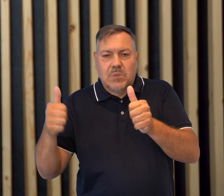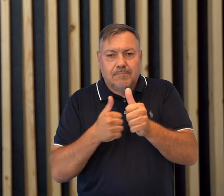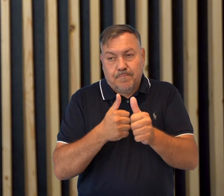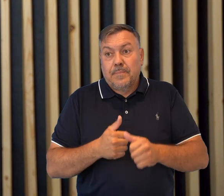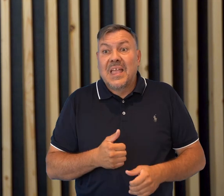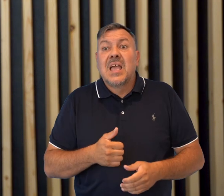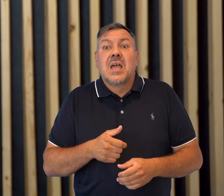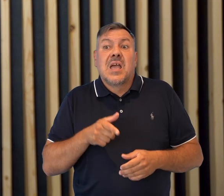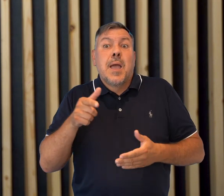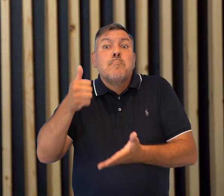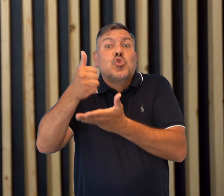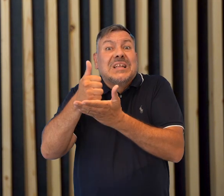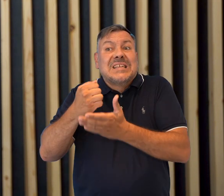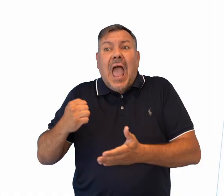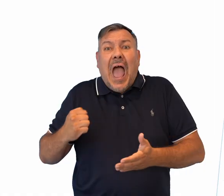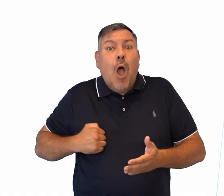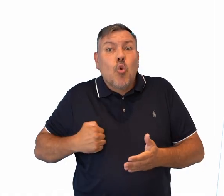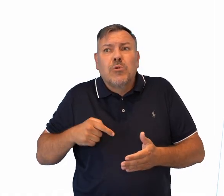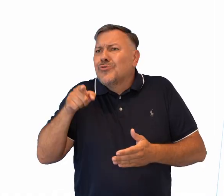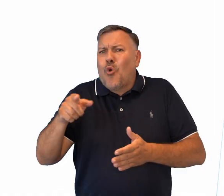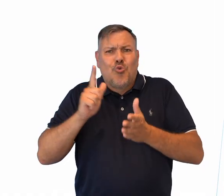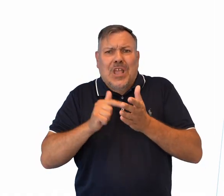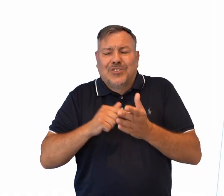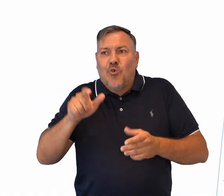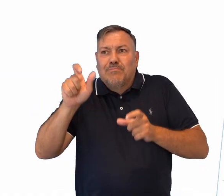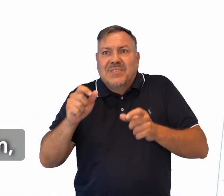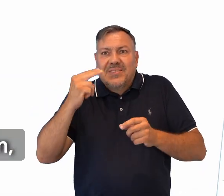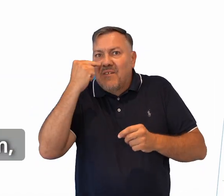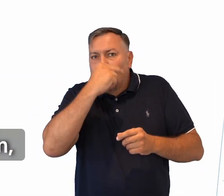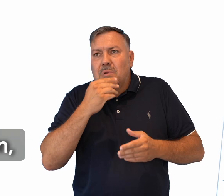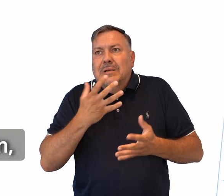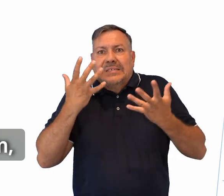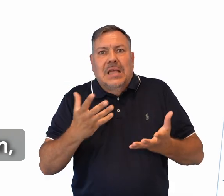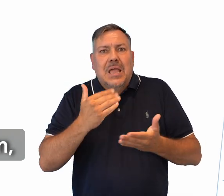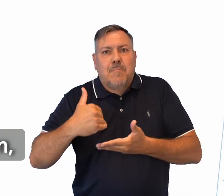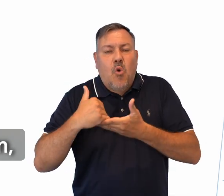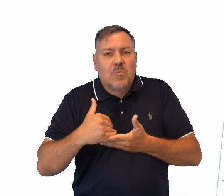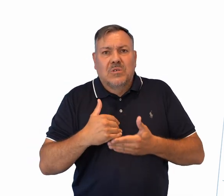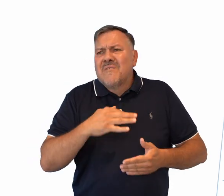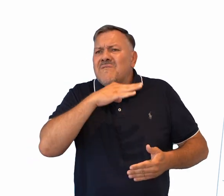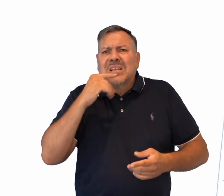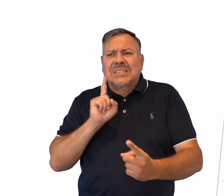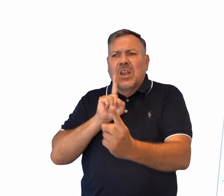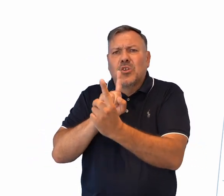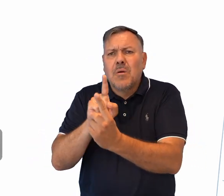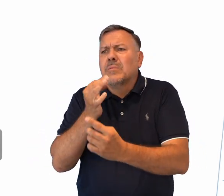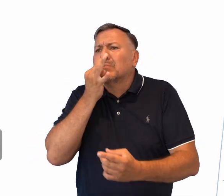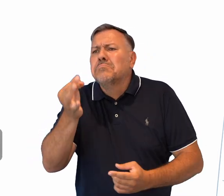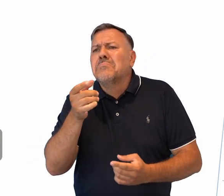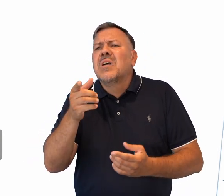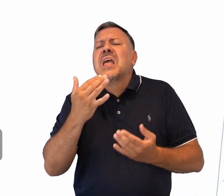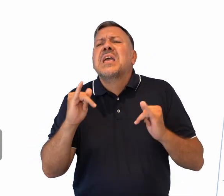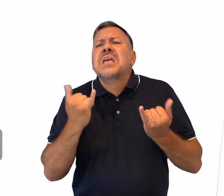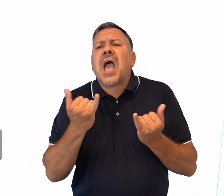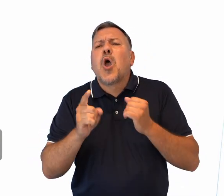pomocy jako osoby niewidome, to przystanek autobusowy. Kiedy widzimy osobę niewidomą, która stoi na przystanku autobusowym, wystarczy podejść, zapytać, na